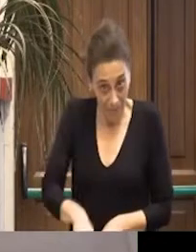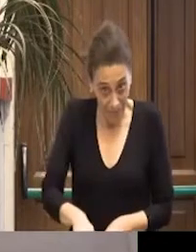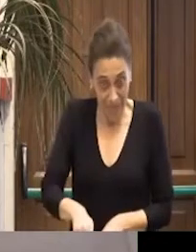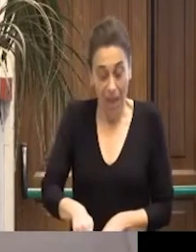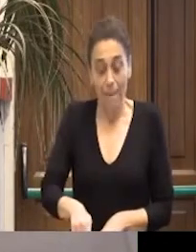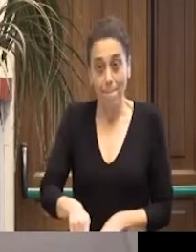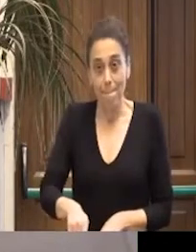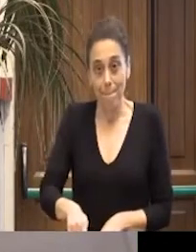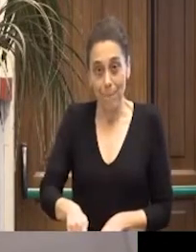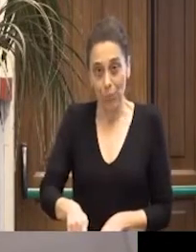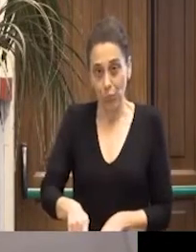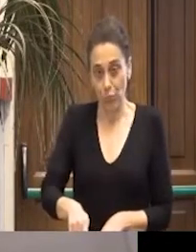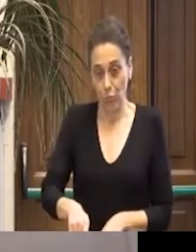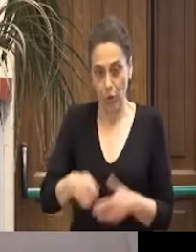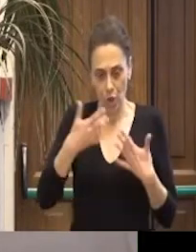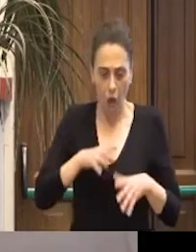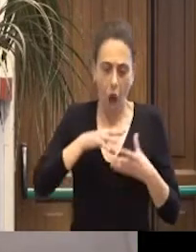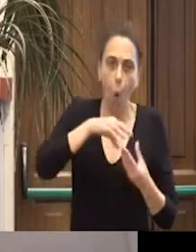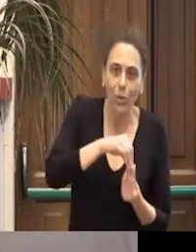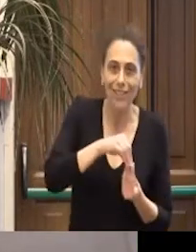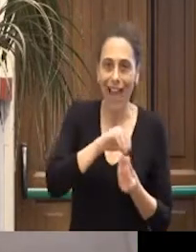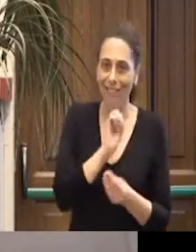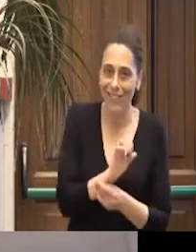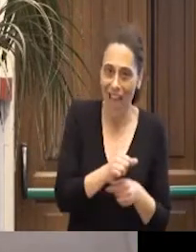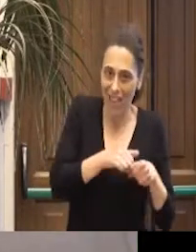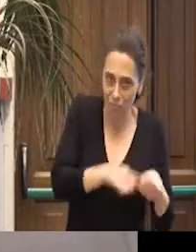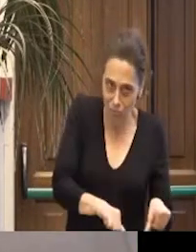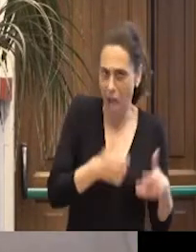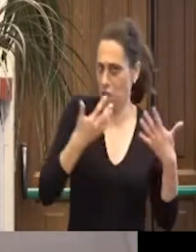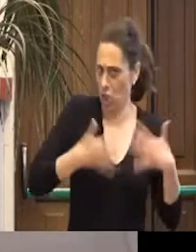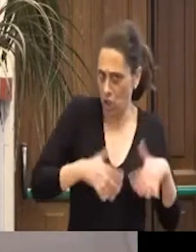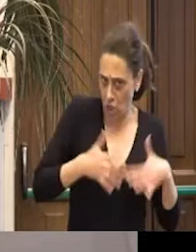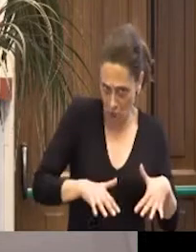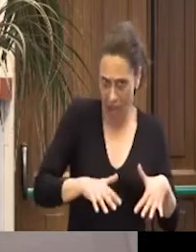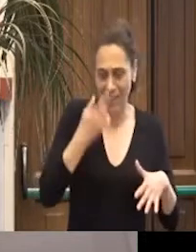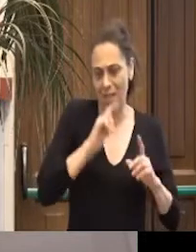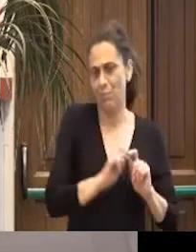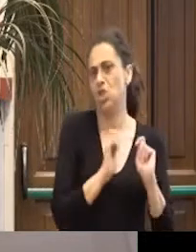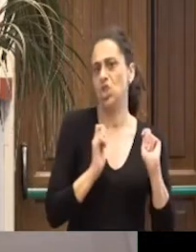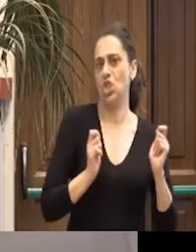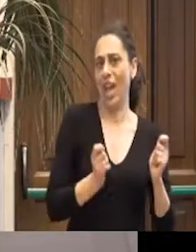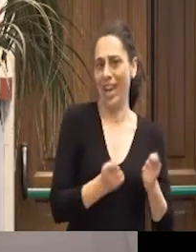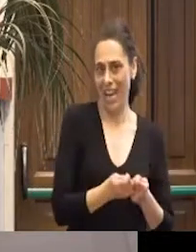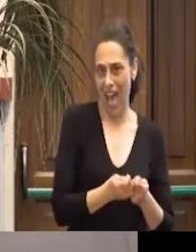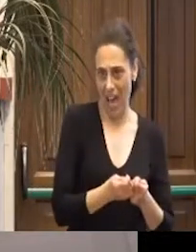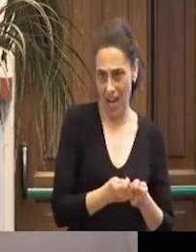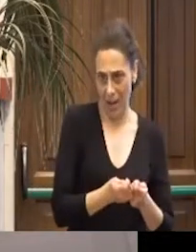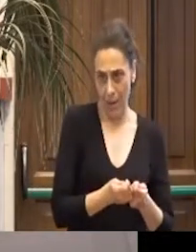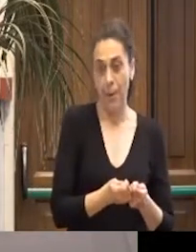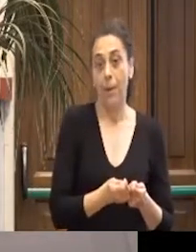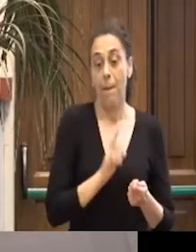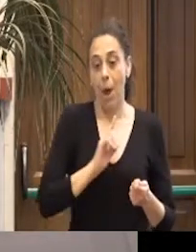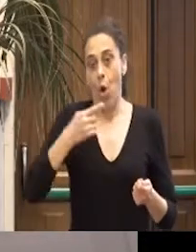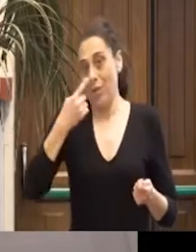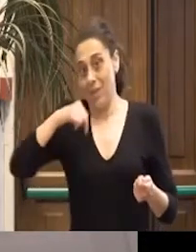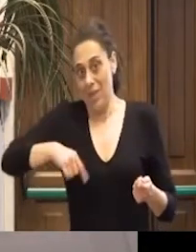adesso sul piano delle unità didattiche di base sulle politiche in generale, la Manu su questo, Manuela Gleisset è particolarmente